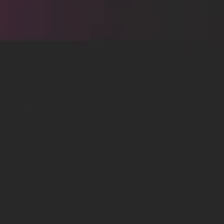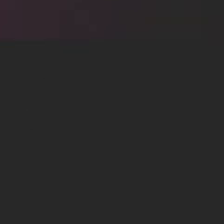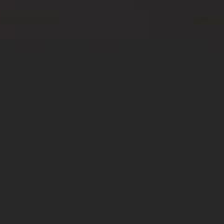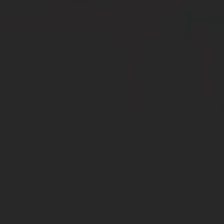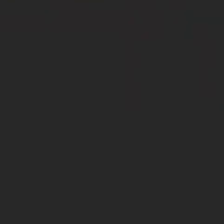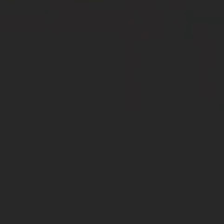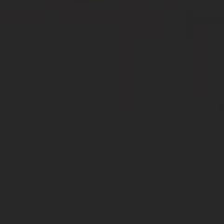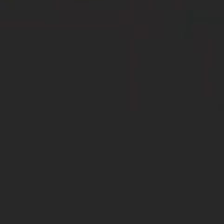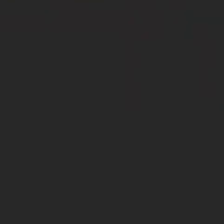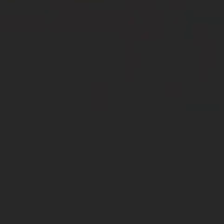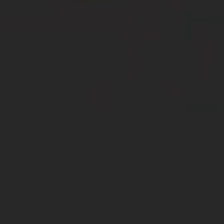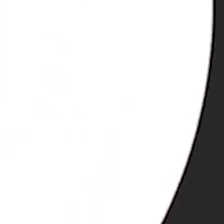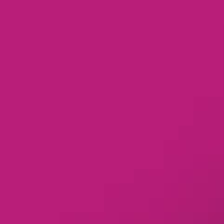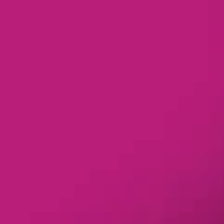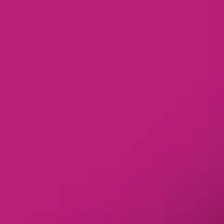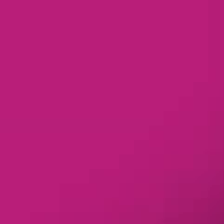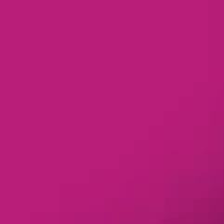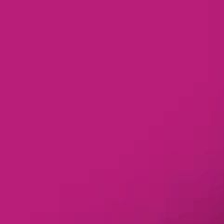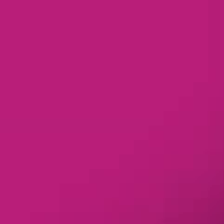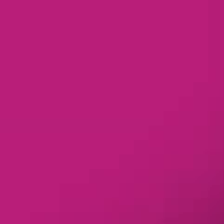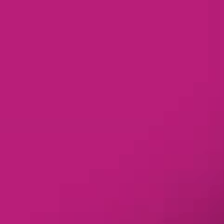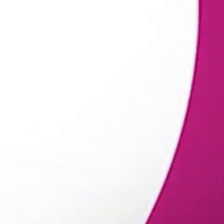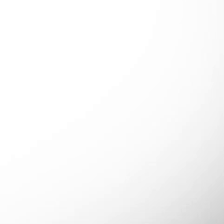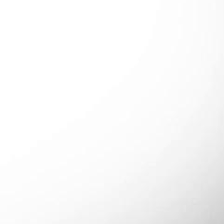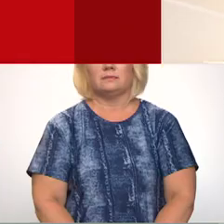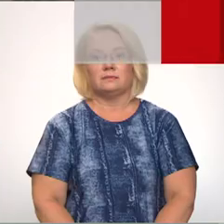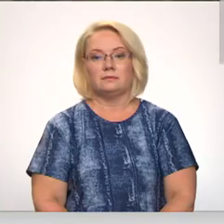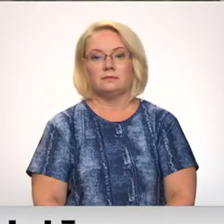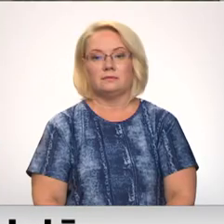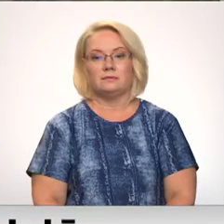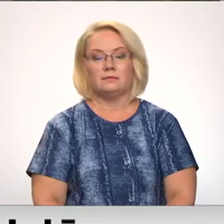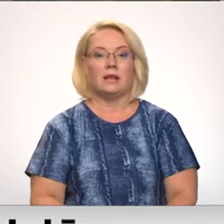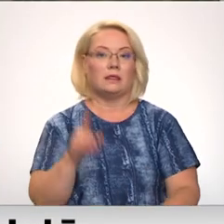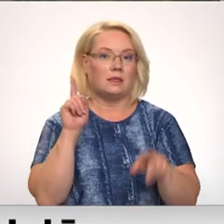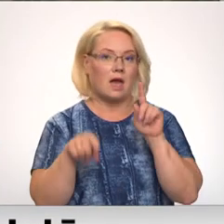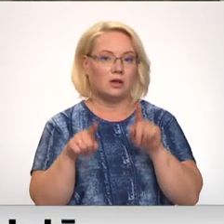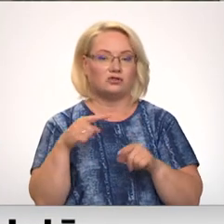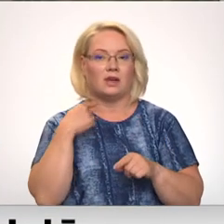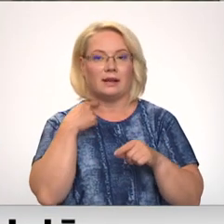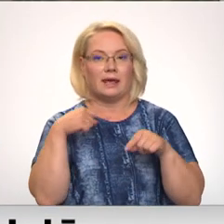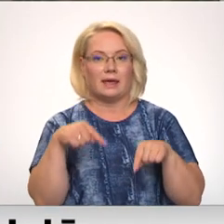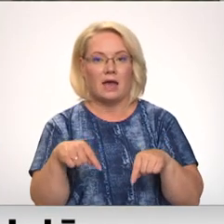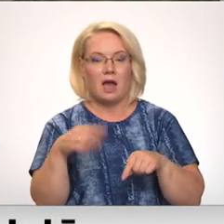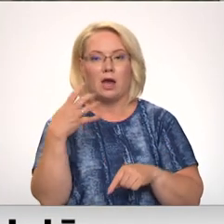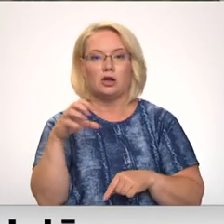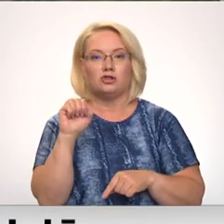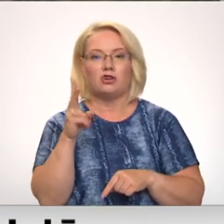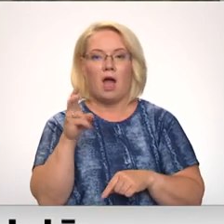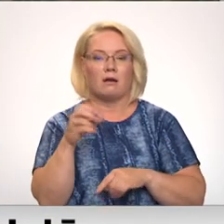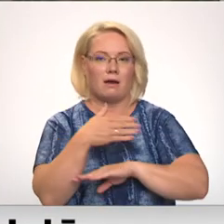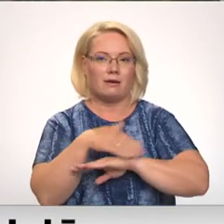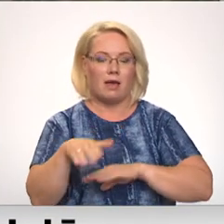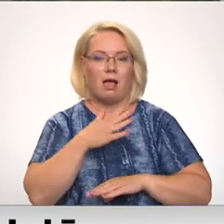Re! Viss ēters ir te! Daži Rīgā Aleksandra Čakielā